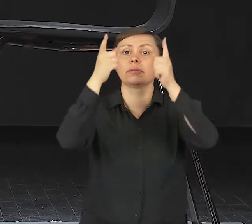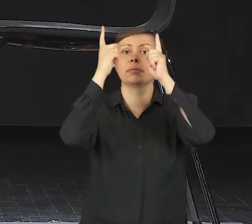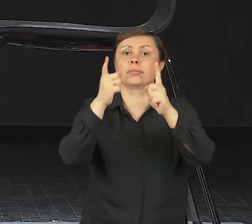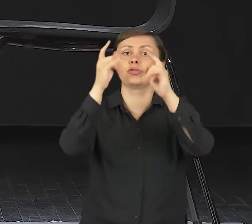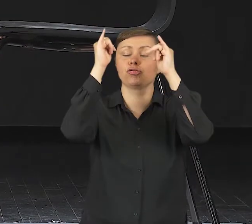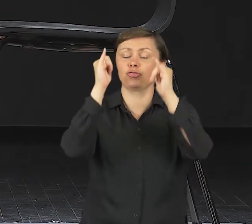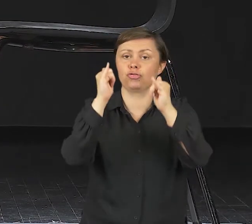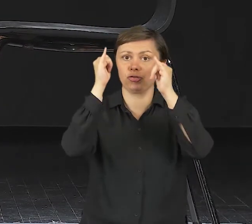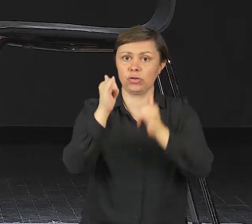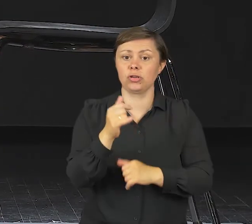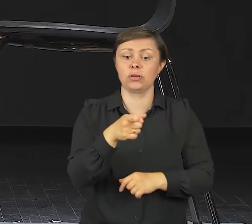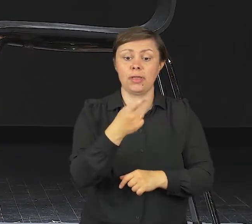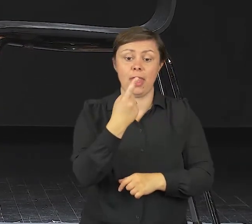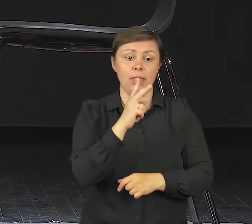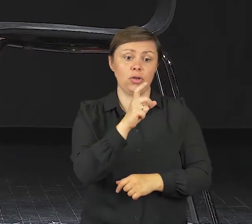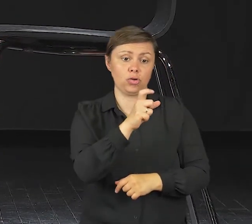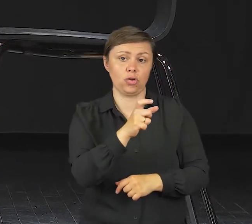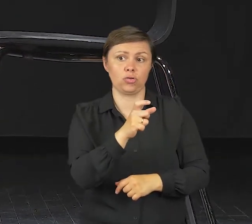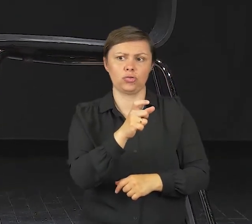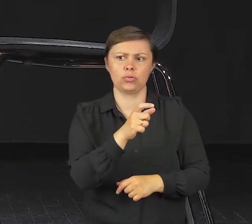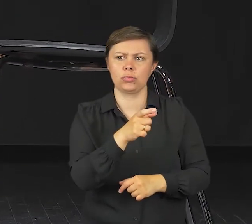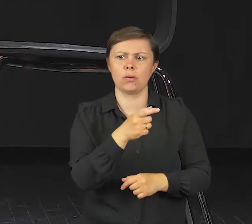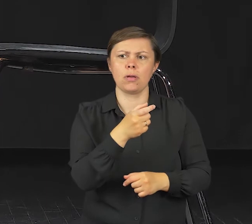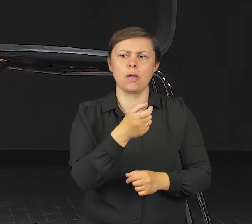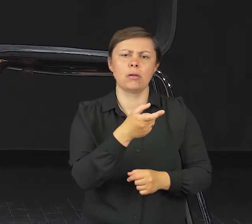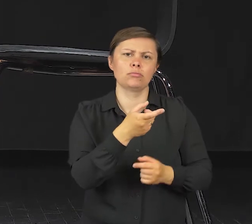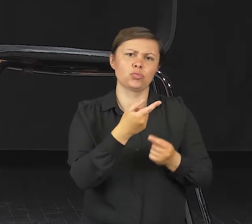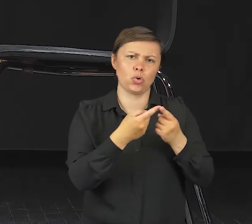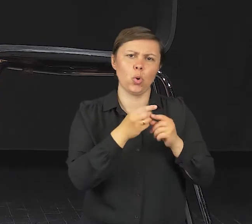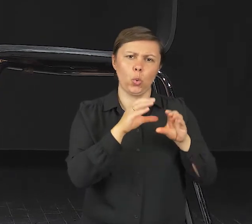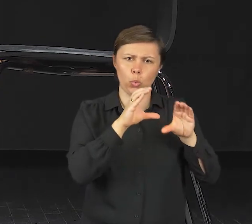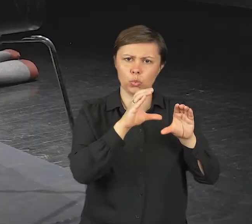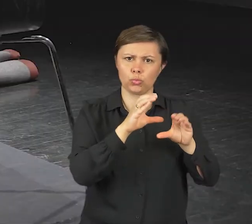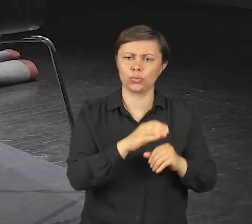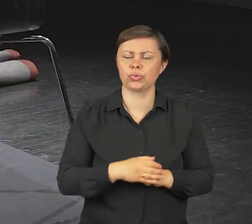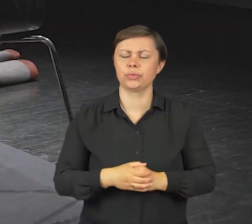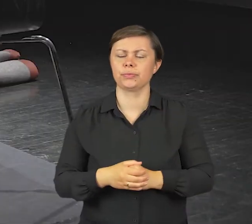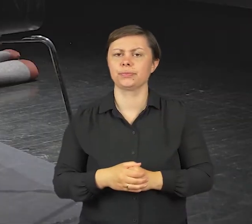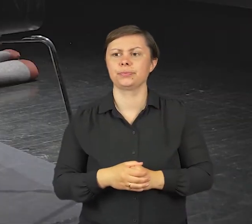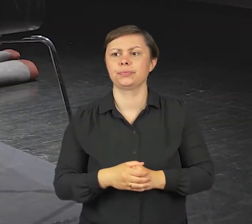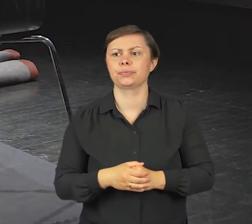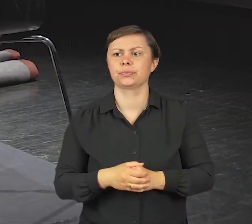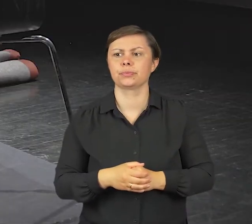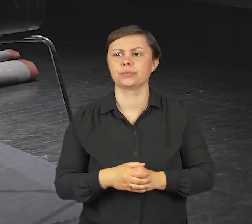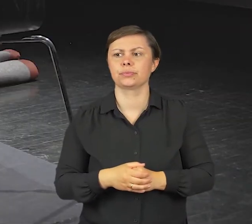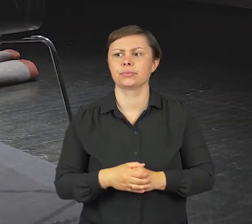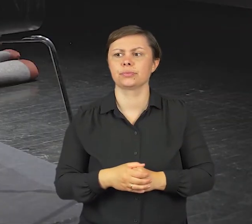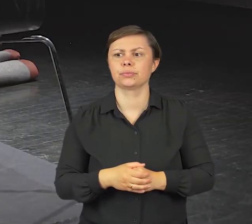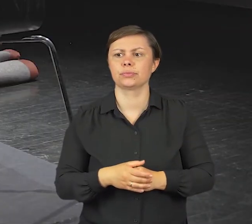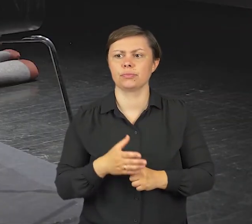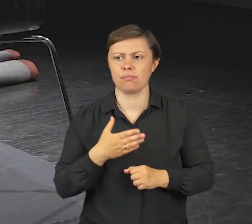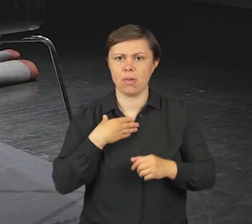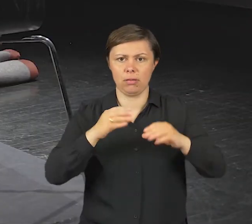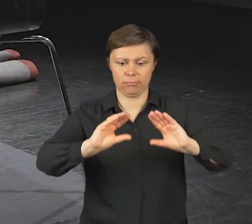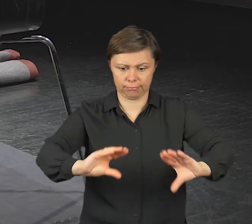Jeden z tych kocy, najlepiej gdyby nie był taki bardzo cienki. Czyli na przykład z takiego formatu